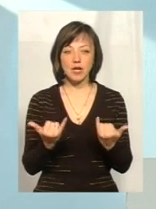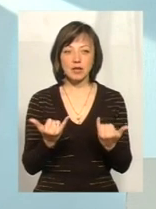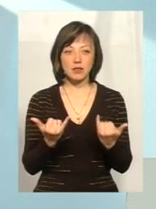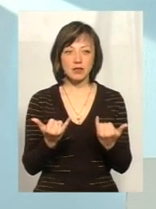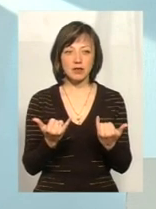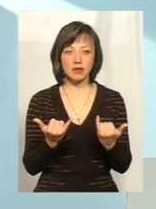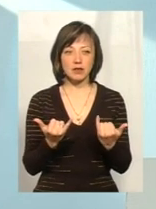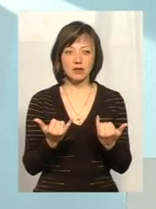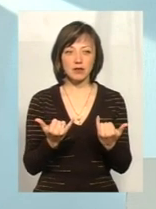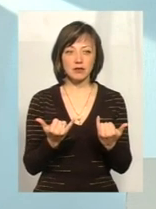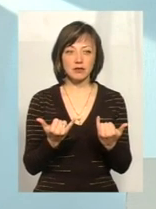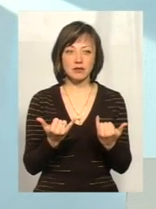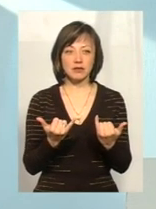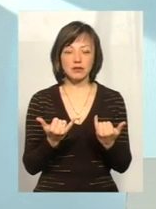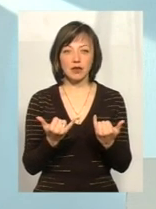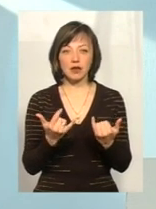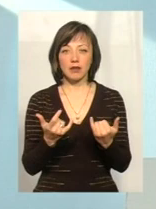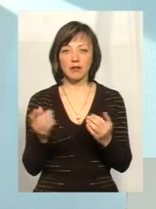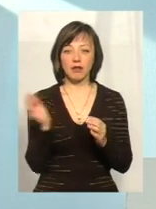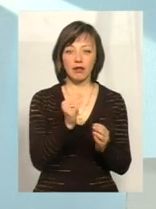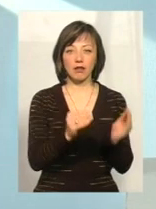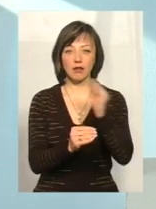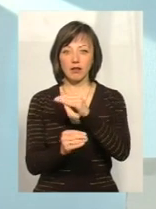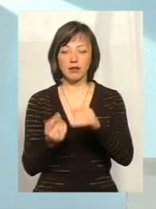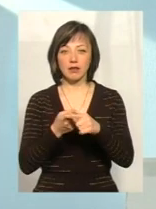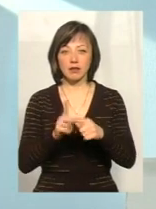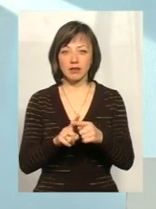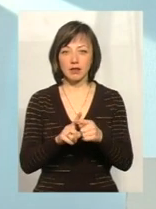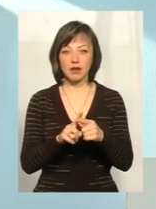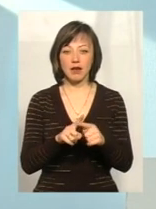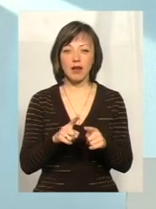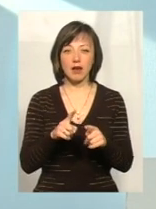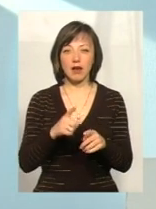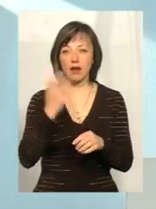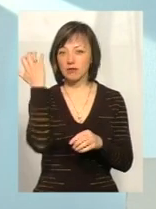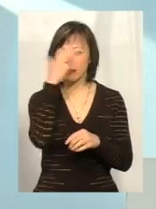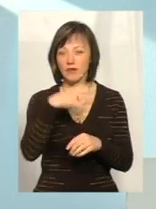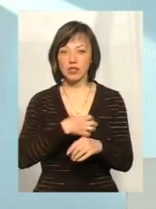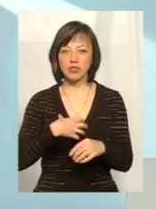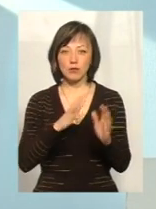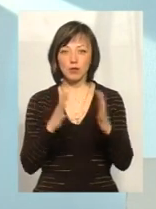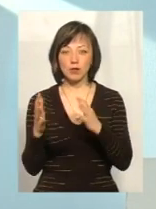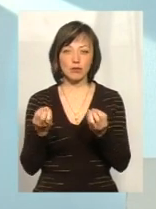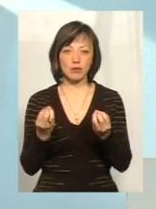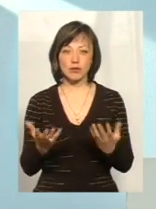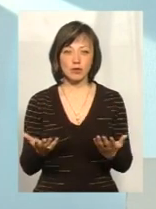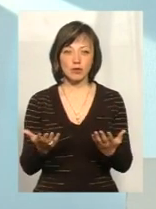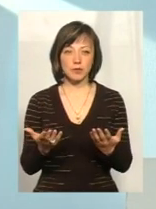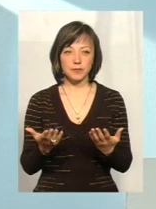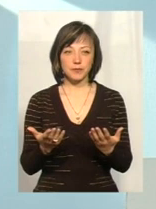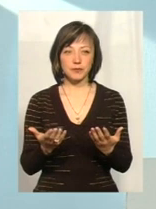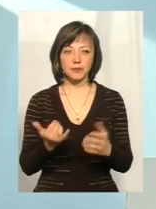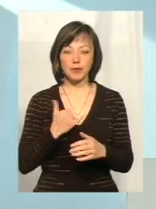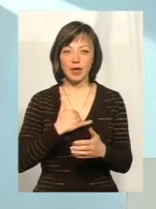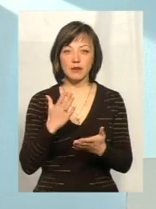розхитування отого човна і перекидання просто, відведення акцентів від важливого дійсно, просто-напросто в